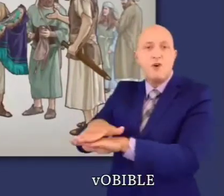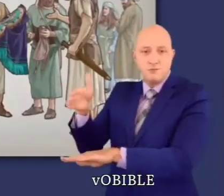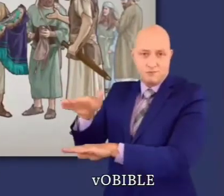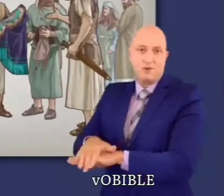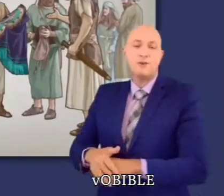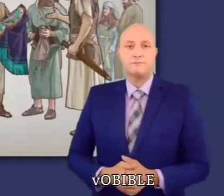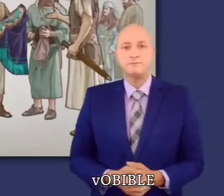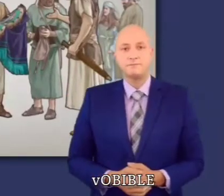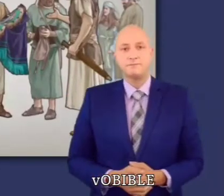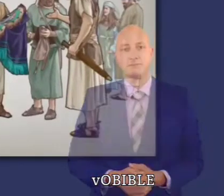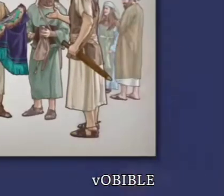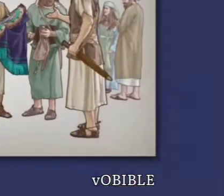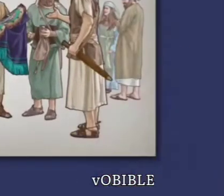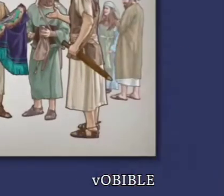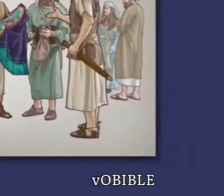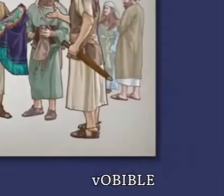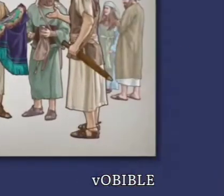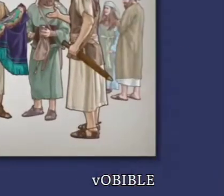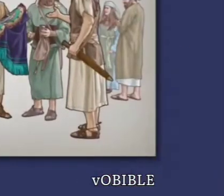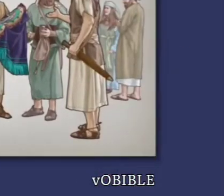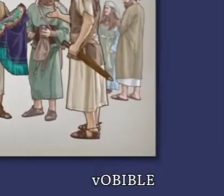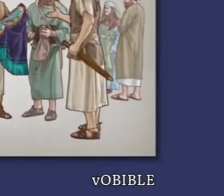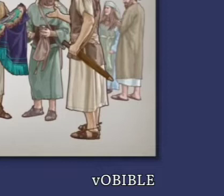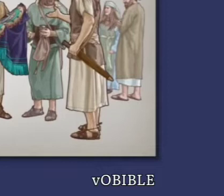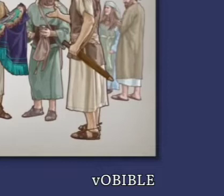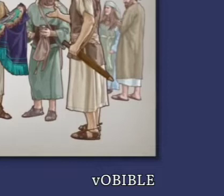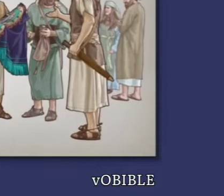lui ainsi que sa famille, qui l'a sans doute aidé à dissimuler son péché.